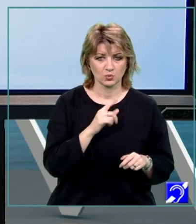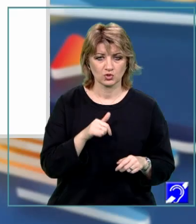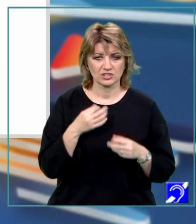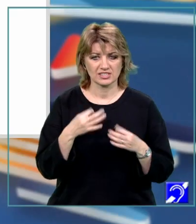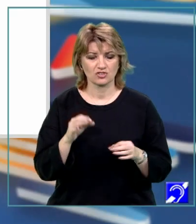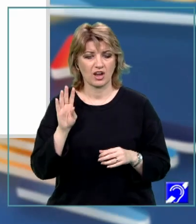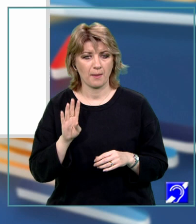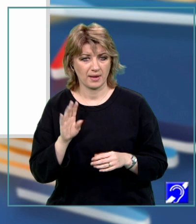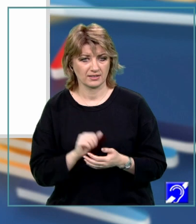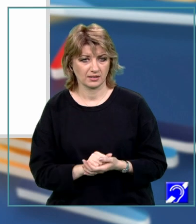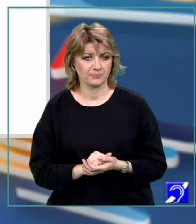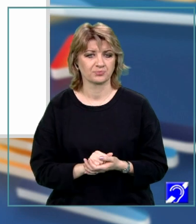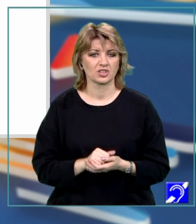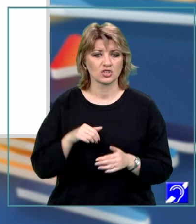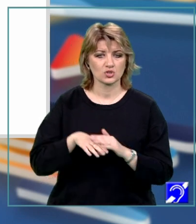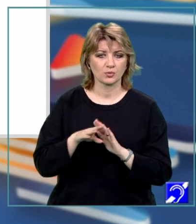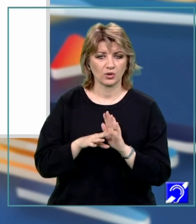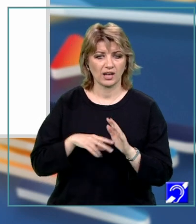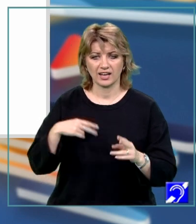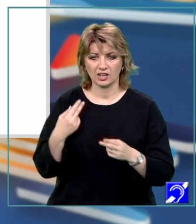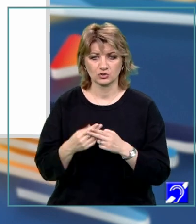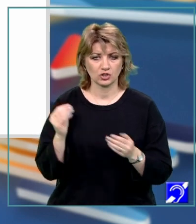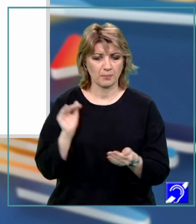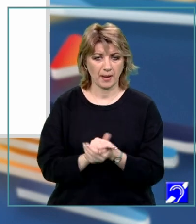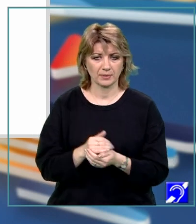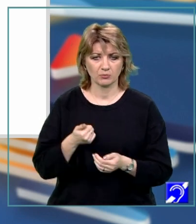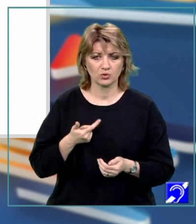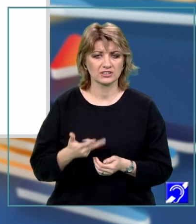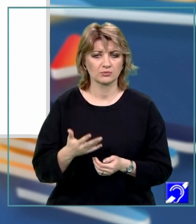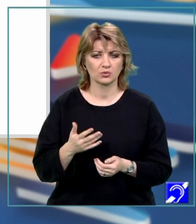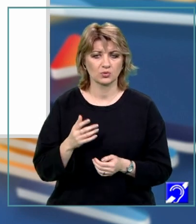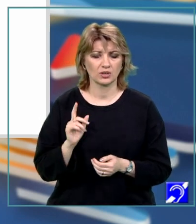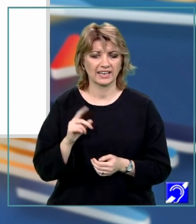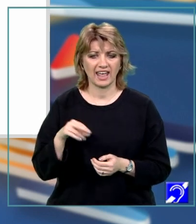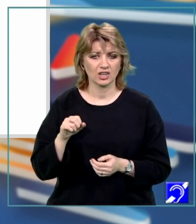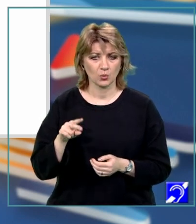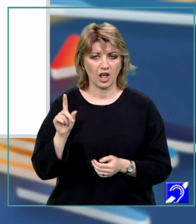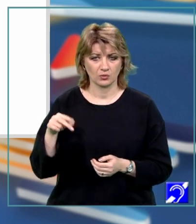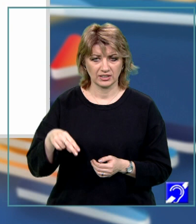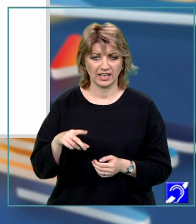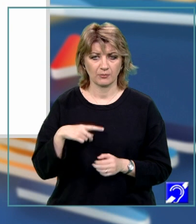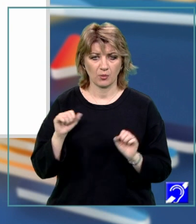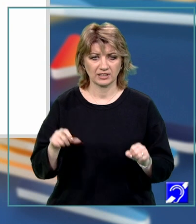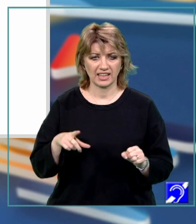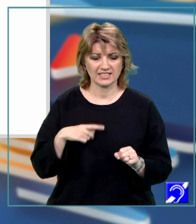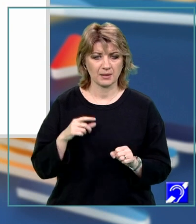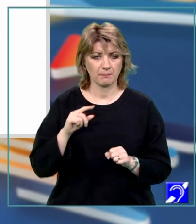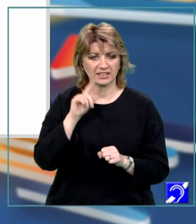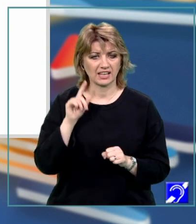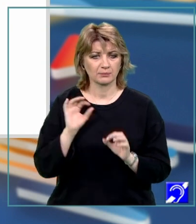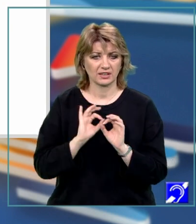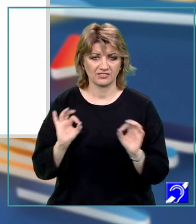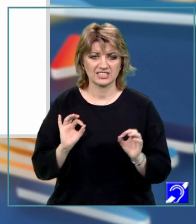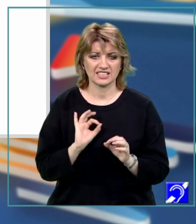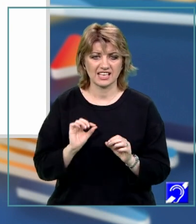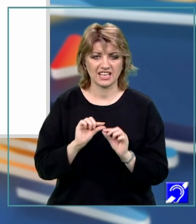4. Subprogramul returnează cel mai mic multiplu nenul al lui N, cu proprietatea că este pătrat perfect. Scrieți definiția completă